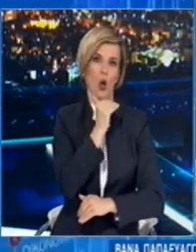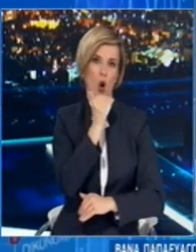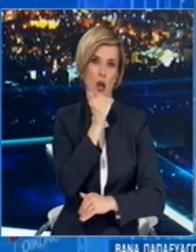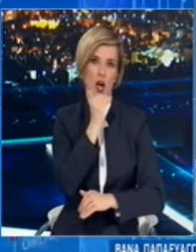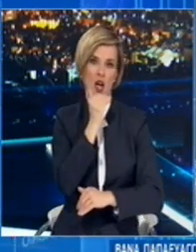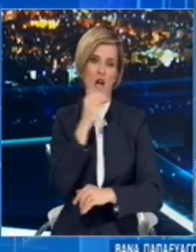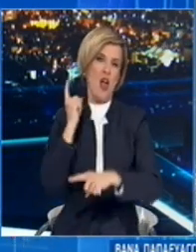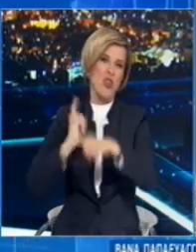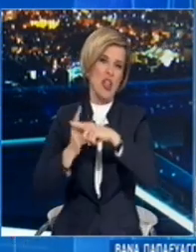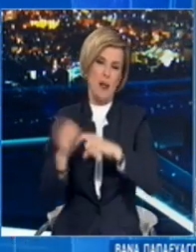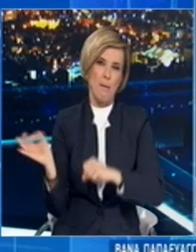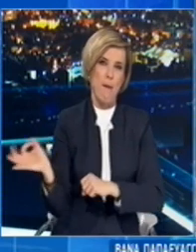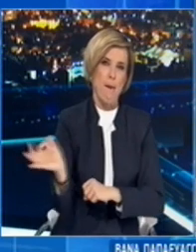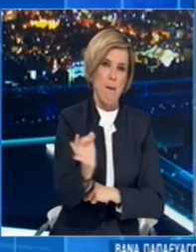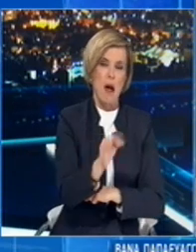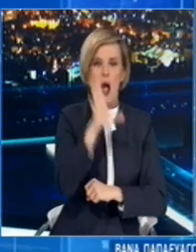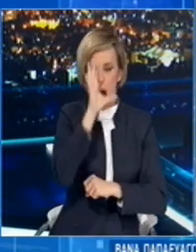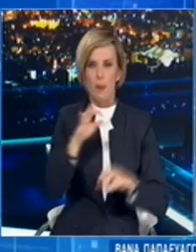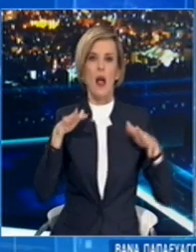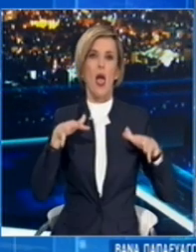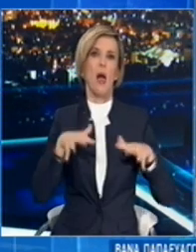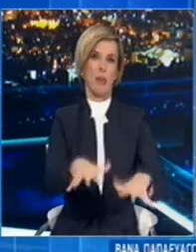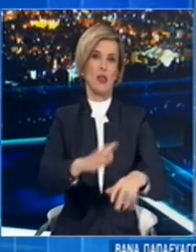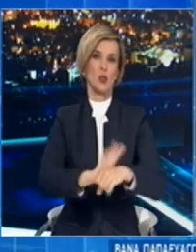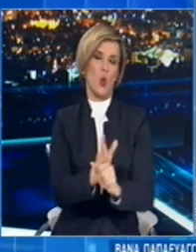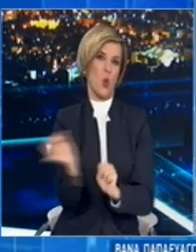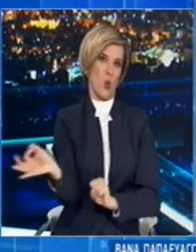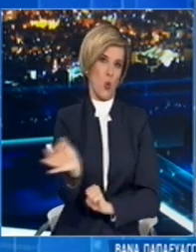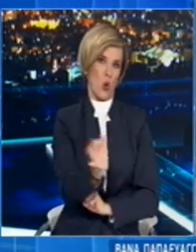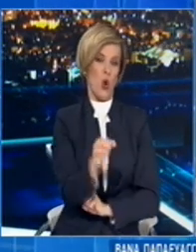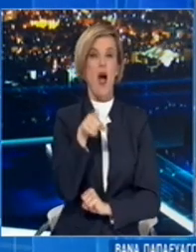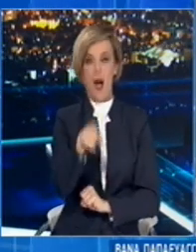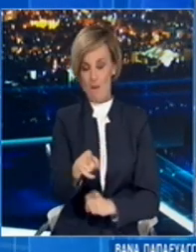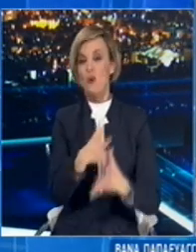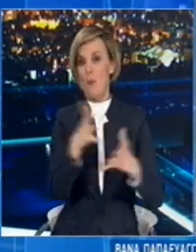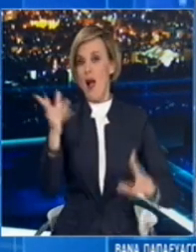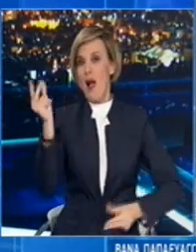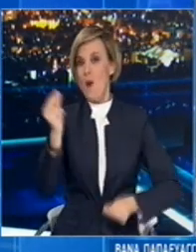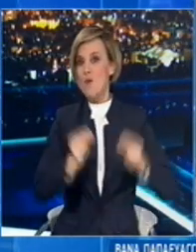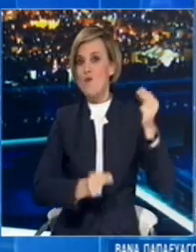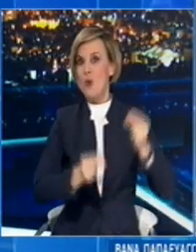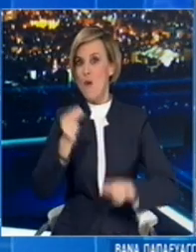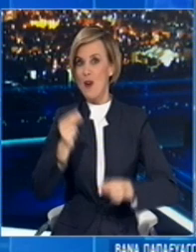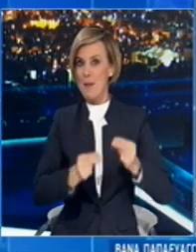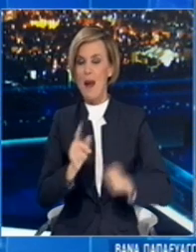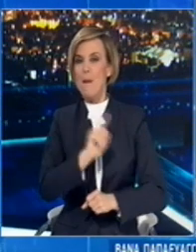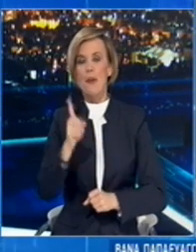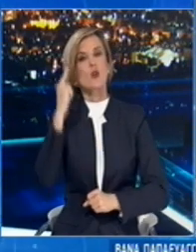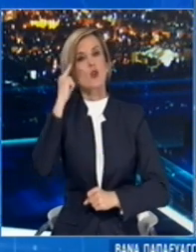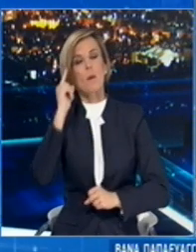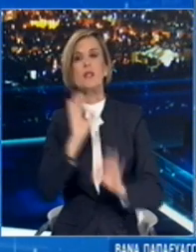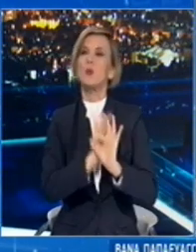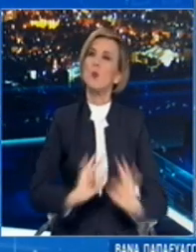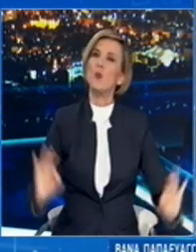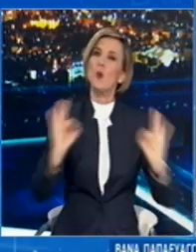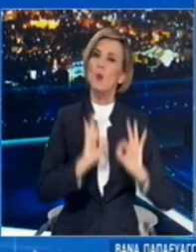εκθετικό τρόπο γεγονός που θα έχει καταστροφικές συνέπειες. Αυτή είναι η μεγάλη διαφορά της επιδημιολογικής κατάστασης της χώρας μας